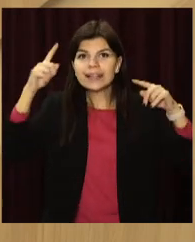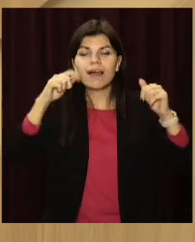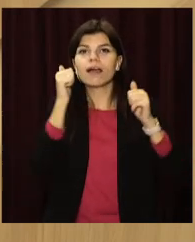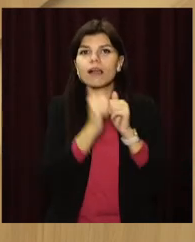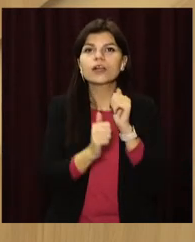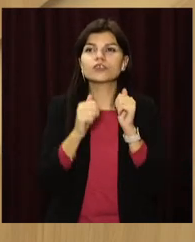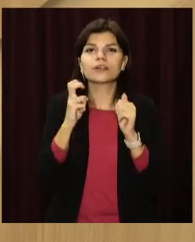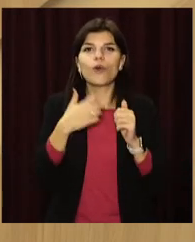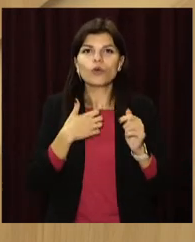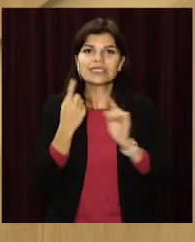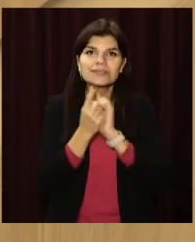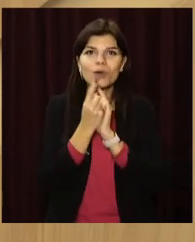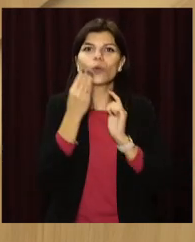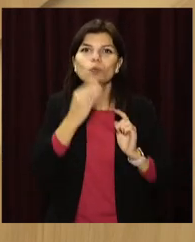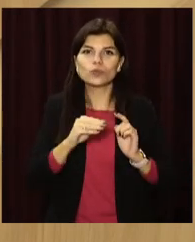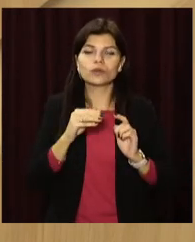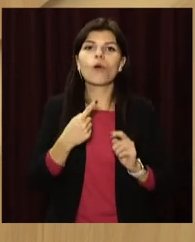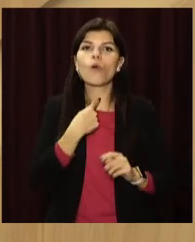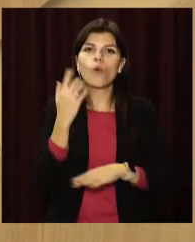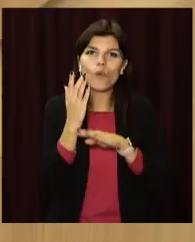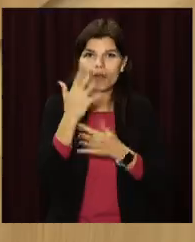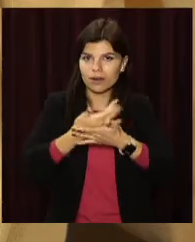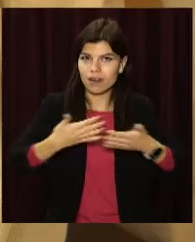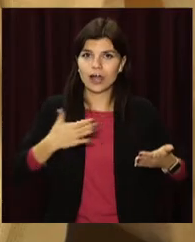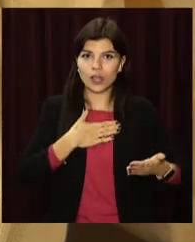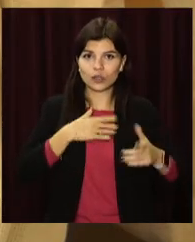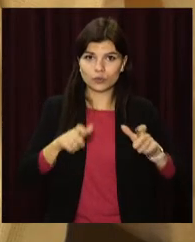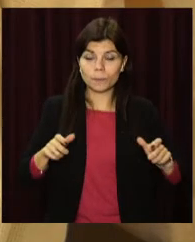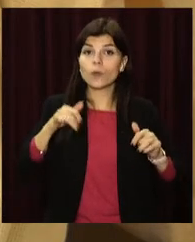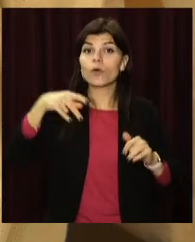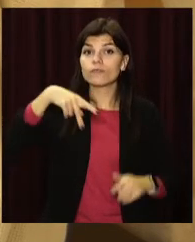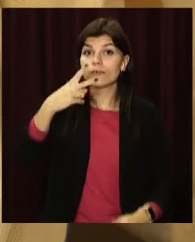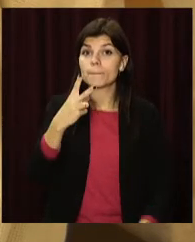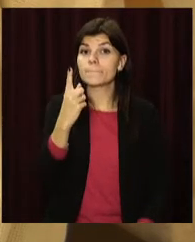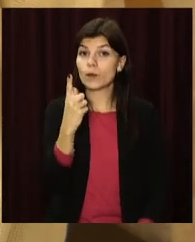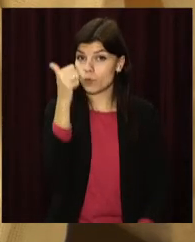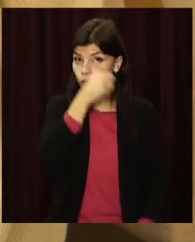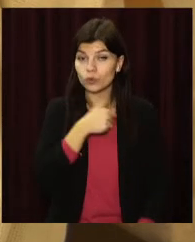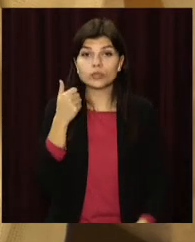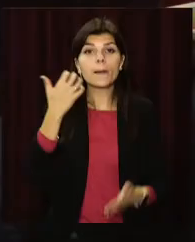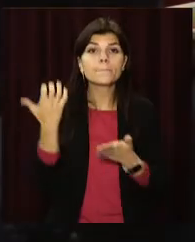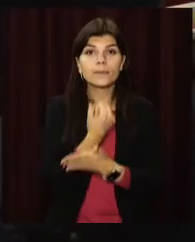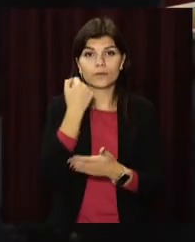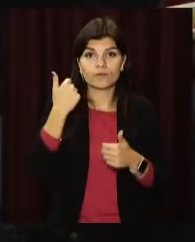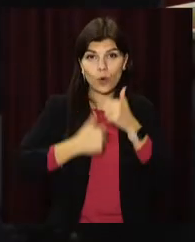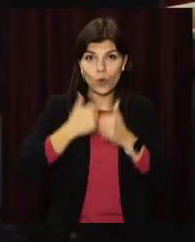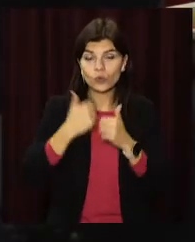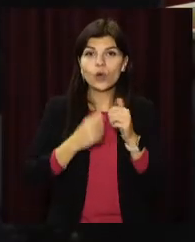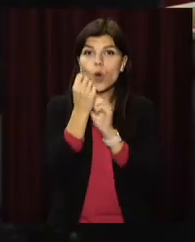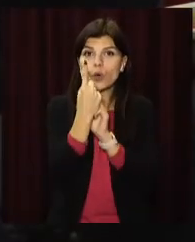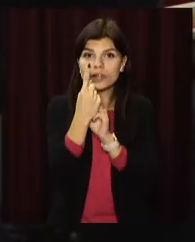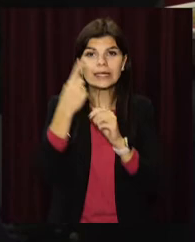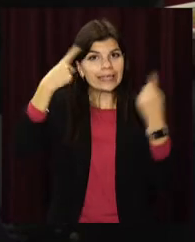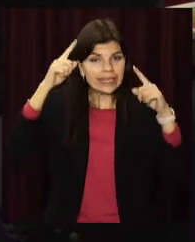роком росте кількість голосів наших мешканців». У 2021 році перемогу в конкурсі здобули 11